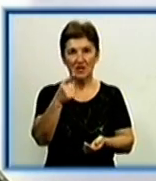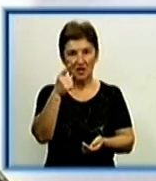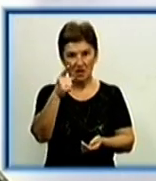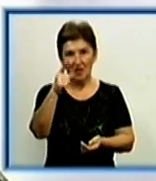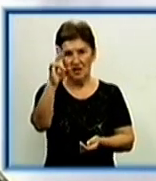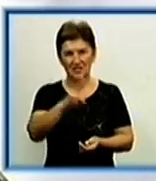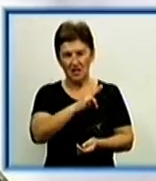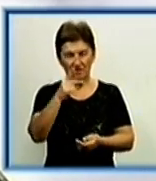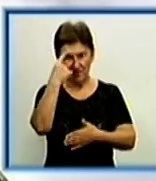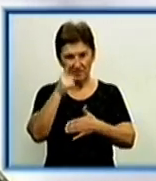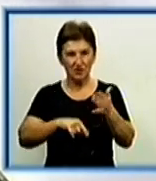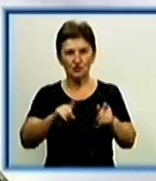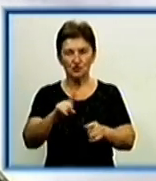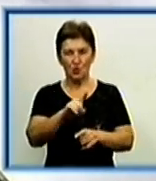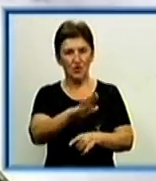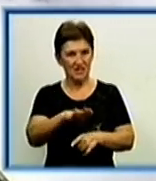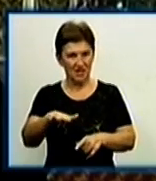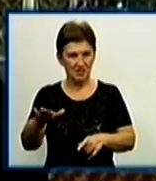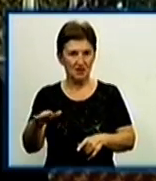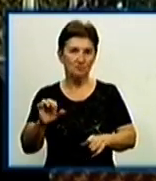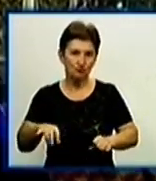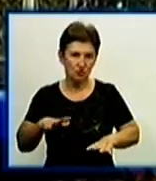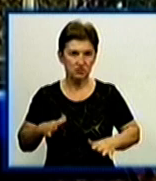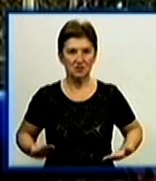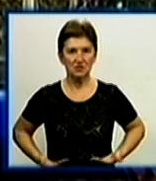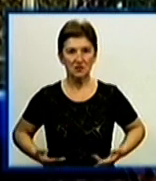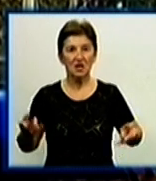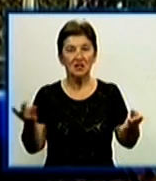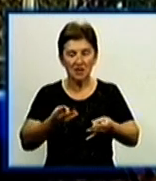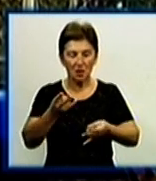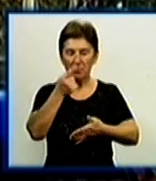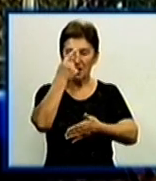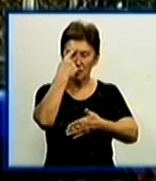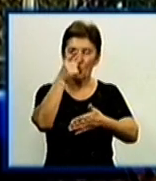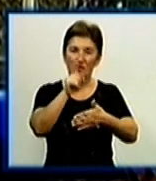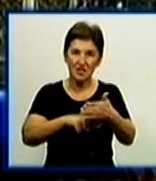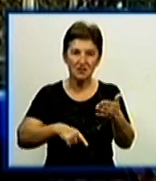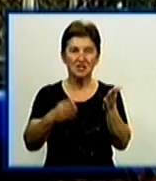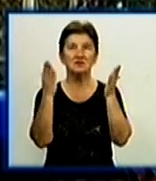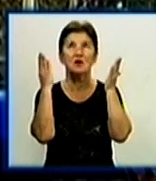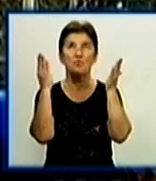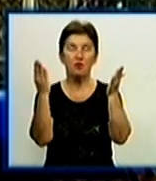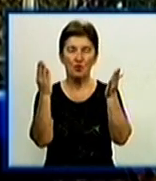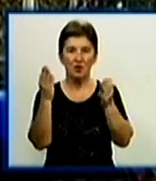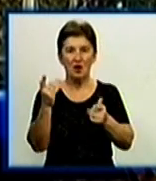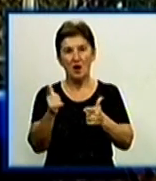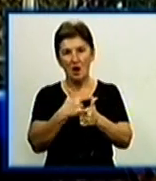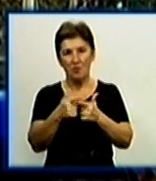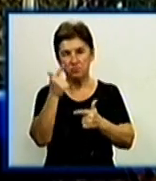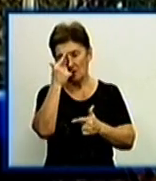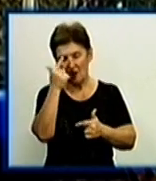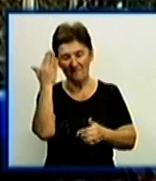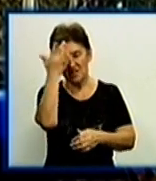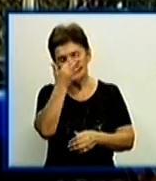підтримують і кажуть, що шанс на диво завжди є. Треба надіятись на Бога, Господь цей милостей поможе. Або вісні підскаже